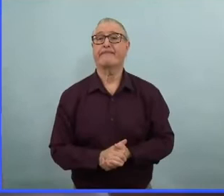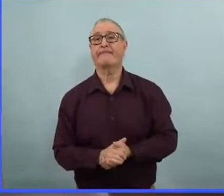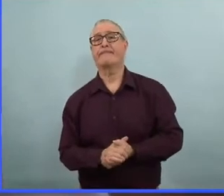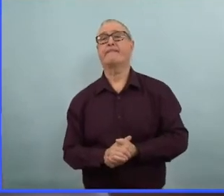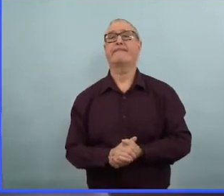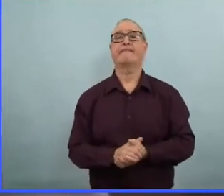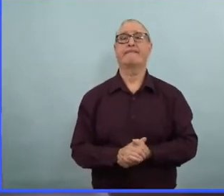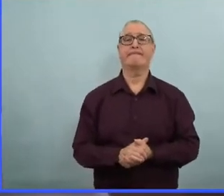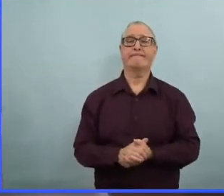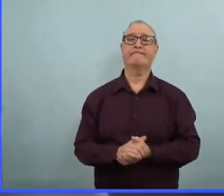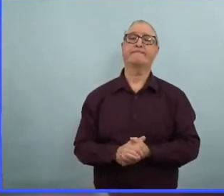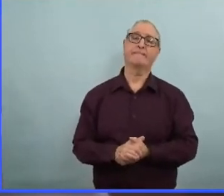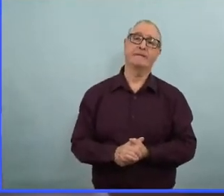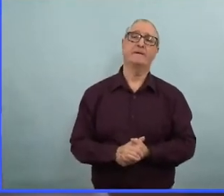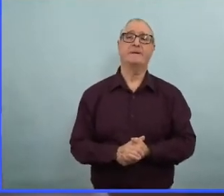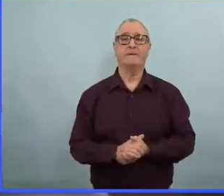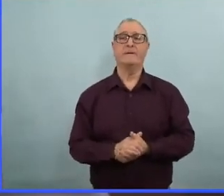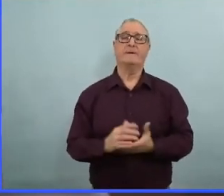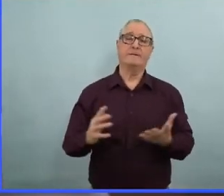des défis, c'est certain.